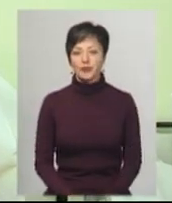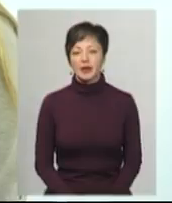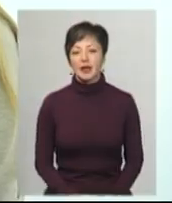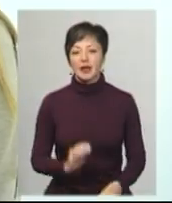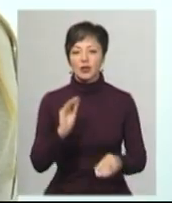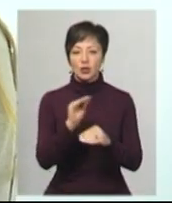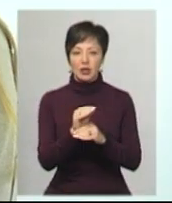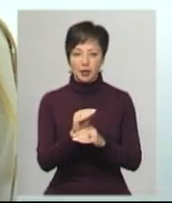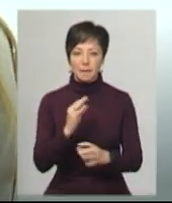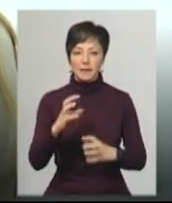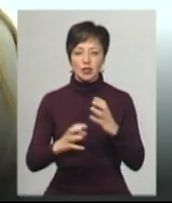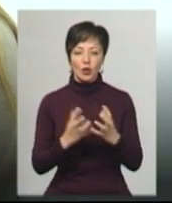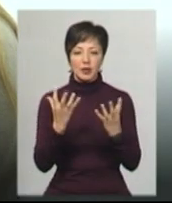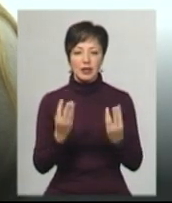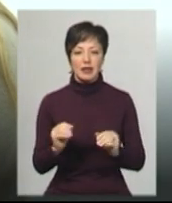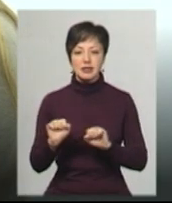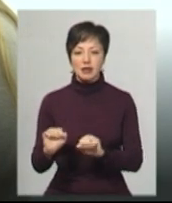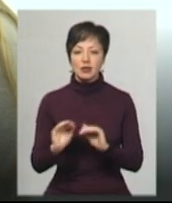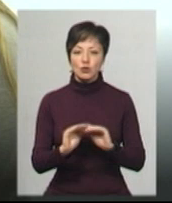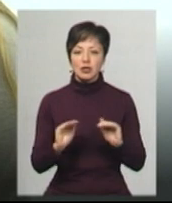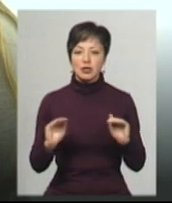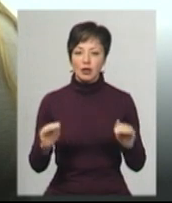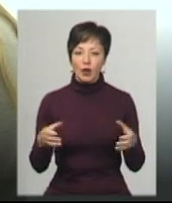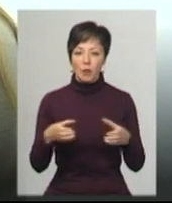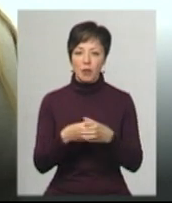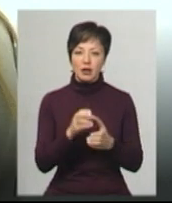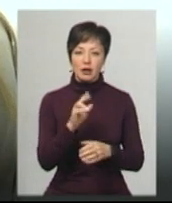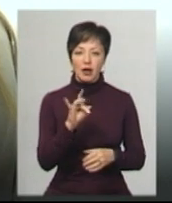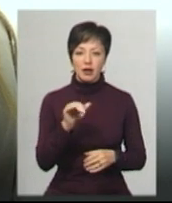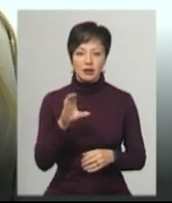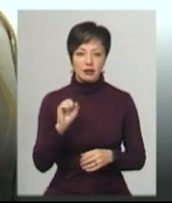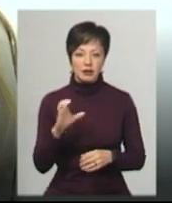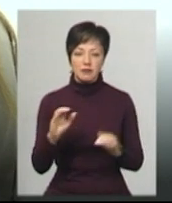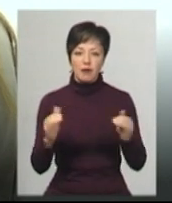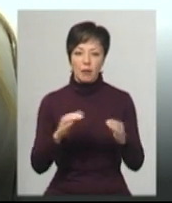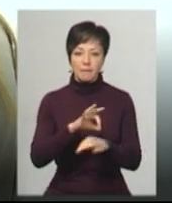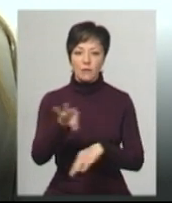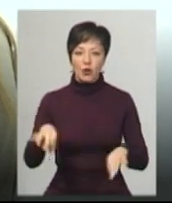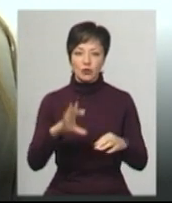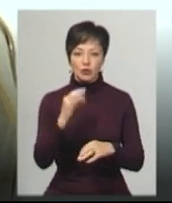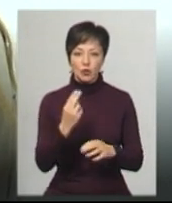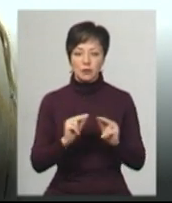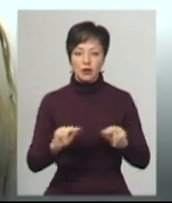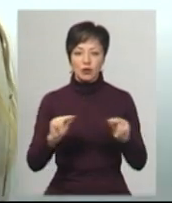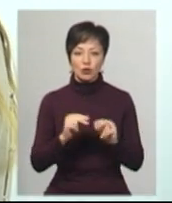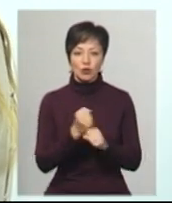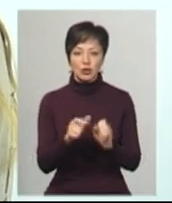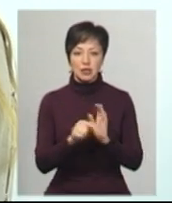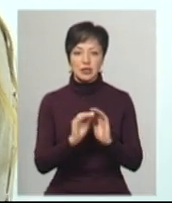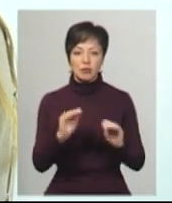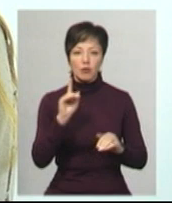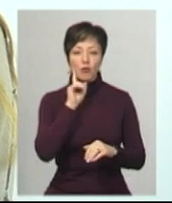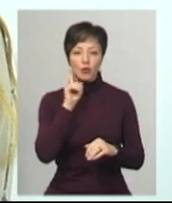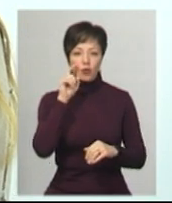В Міжнародний день захисту дітей команд «Дакарітас» Хмельницький в рамках проєкту «Соціально-педагогічна робота з дітьми та